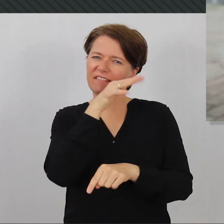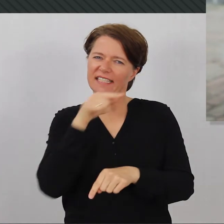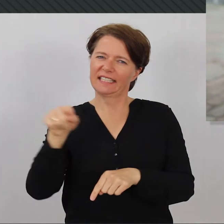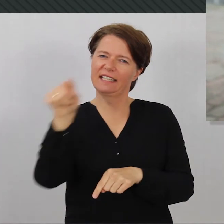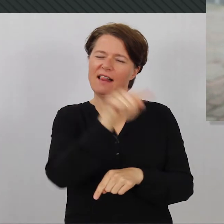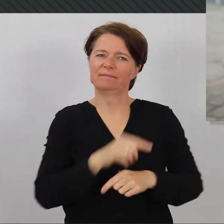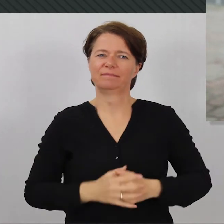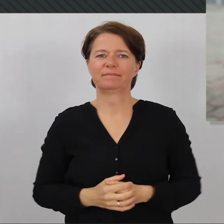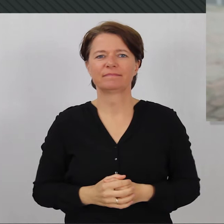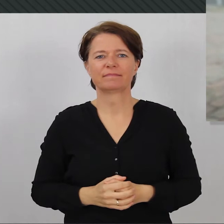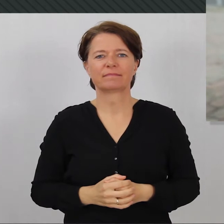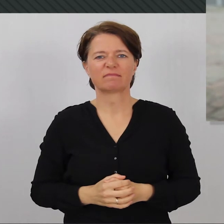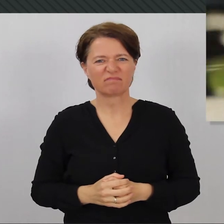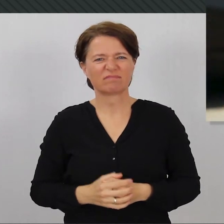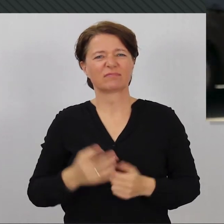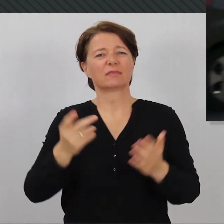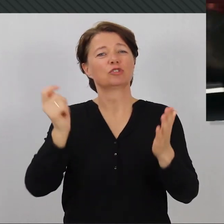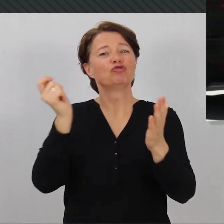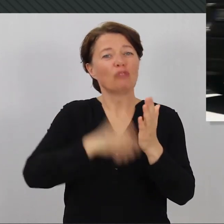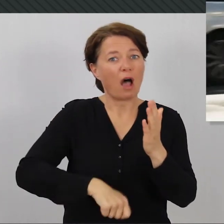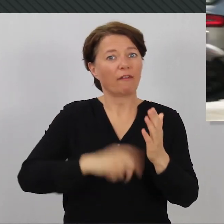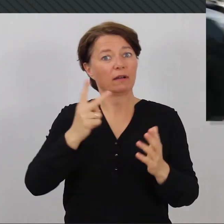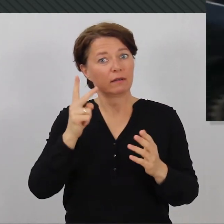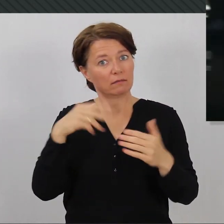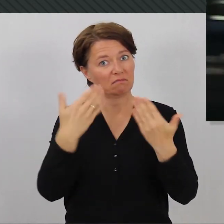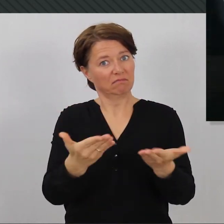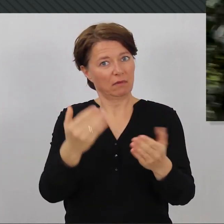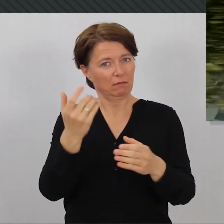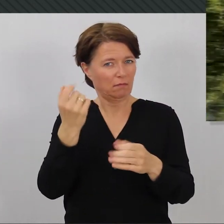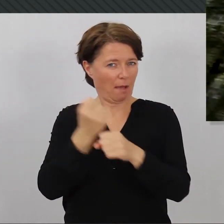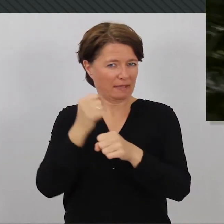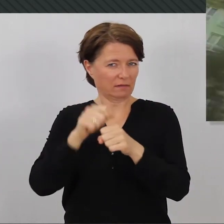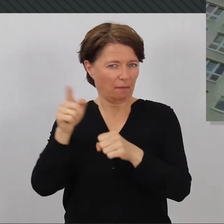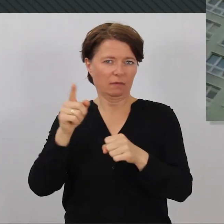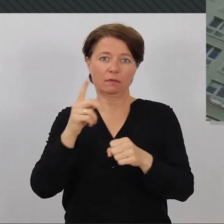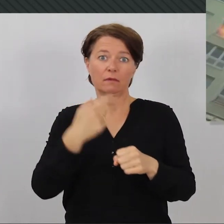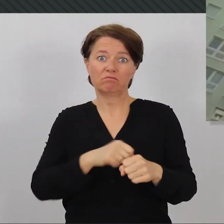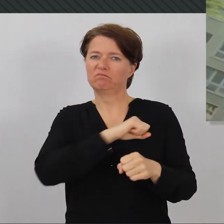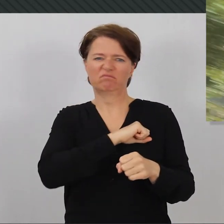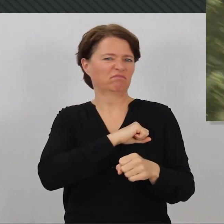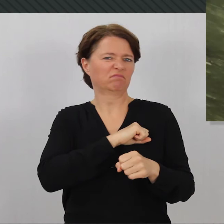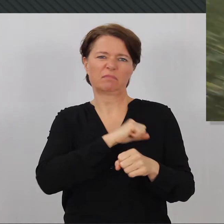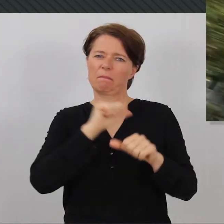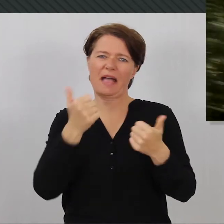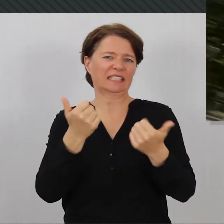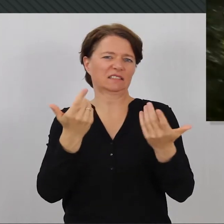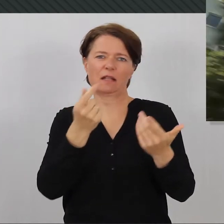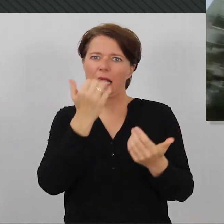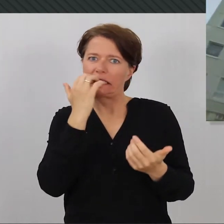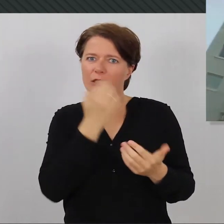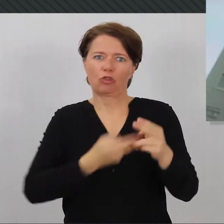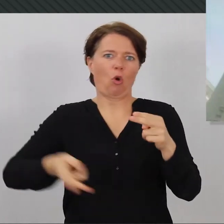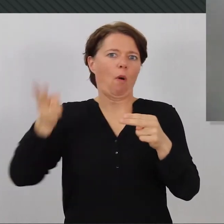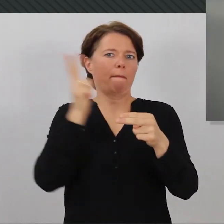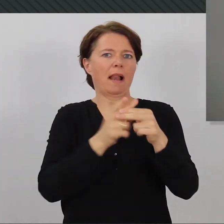Die Sanktionen führen zum Gegenteil dessen, was sie erreichen sollen. Und das knappe Budget hält die Menschen davon ab, hinaus